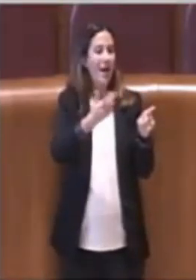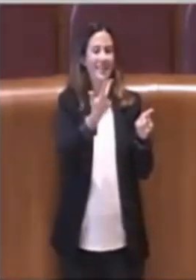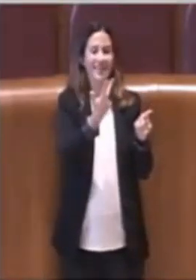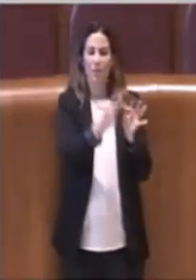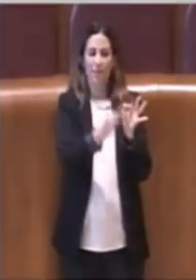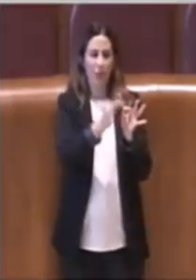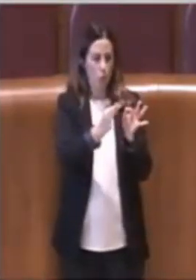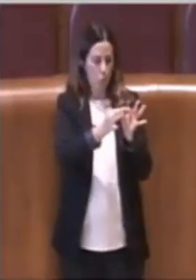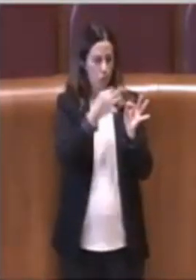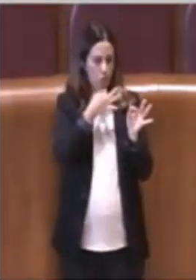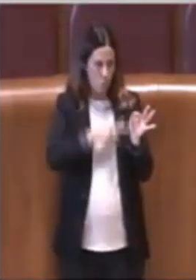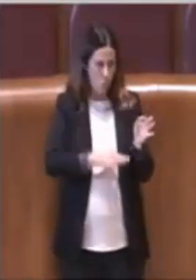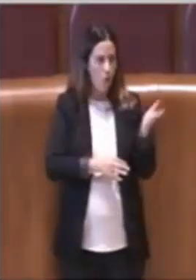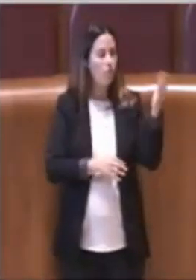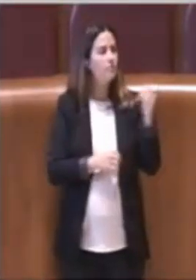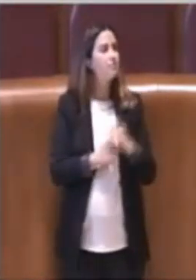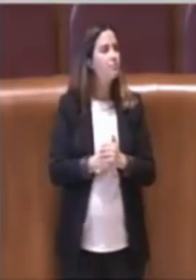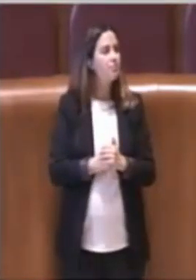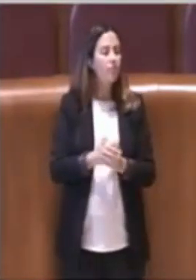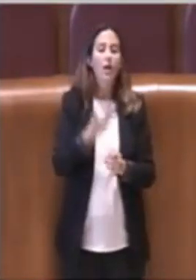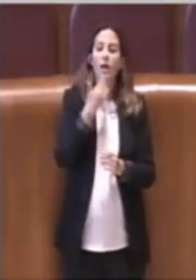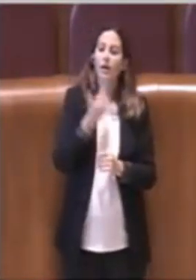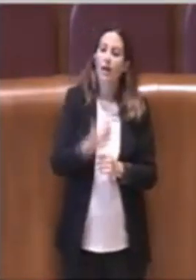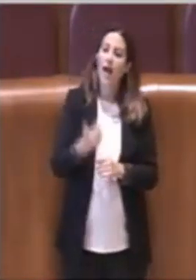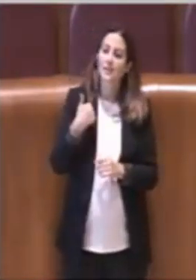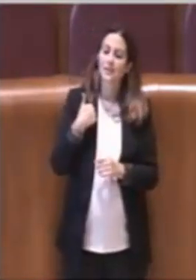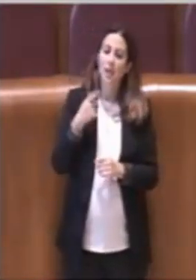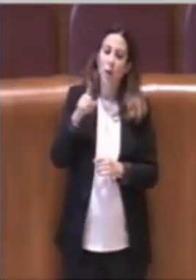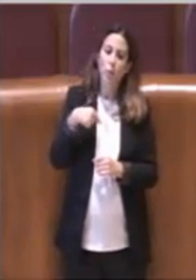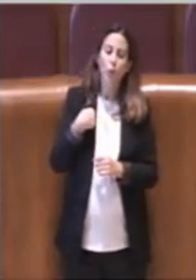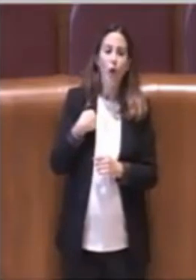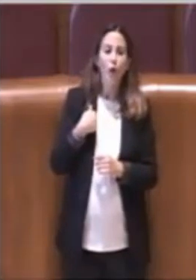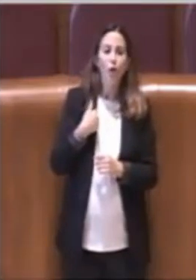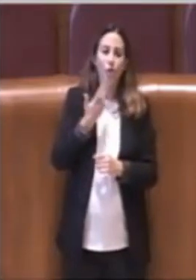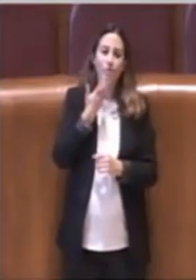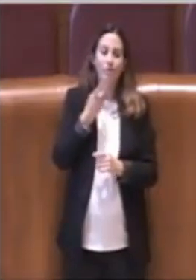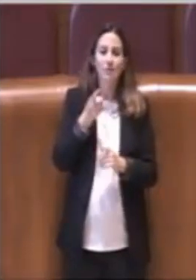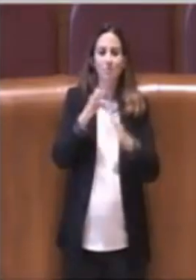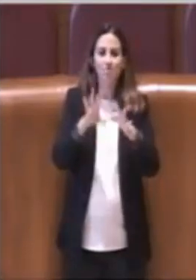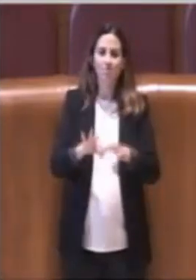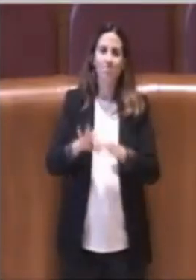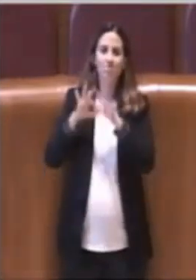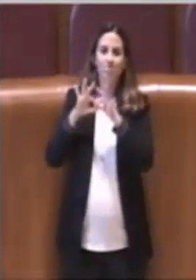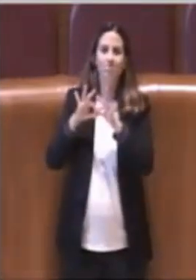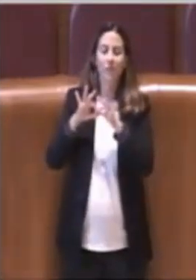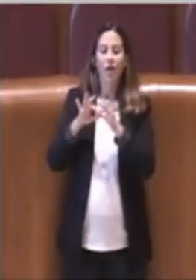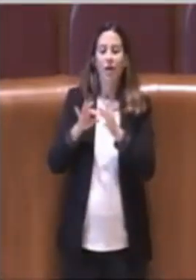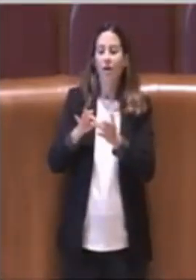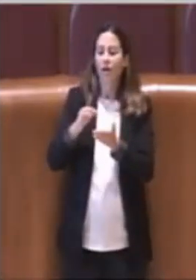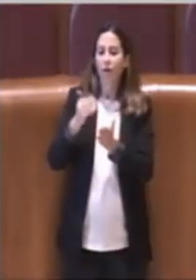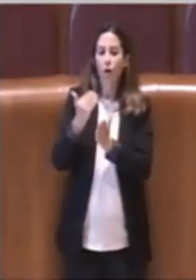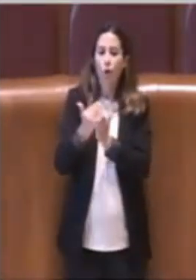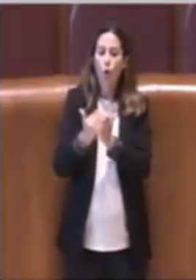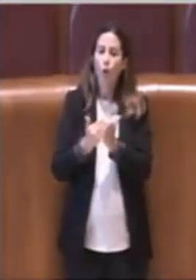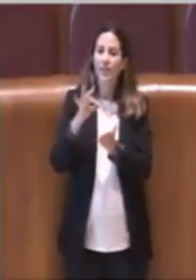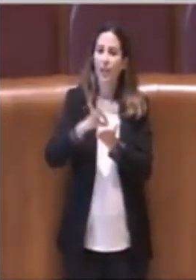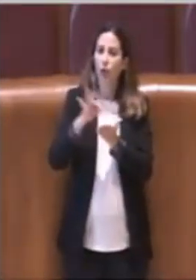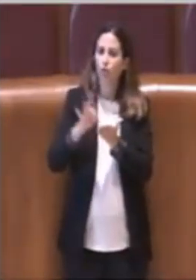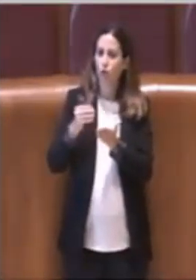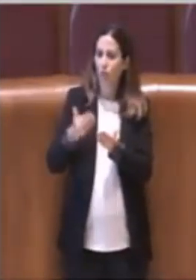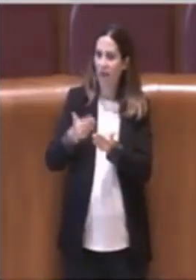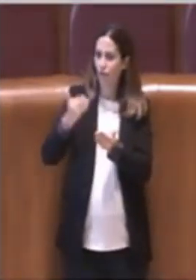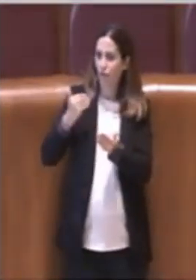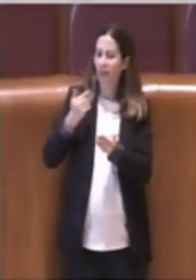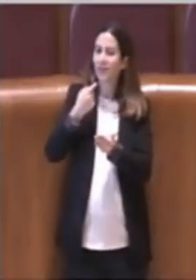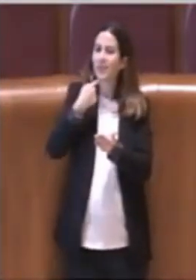Grazie Presidente, approfitto anche io per dire una battuta sull'ordine del giorno precedente nella quale si parlava della zonizzazione acustica